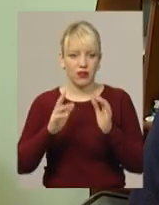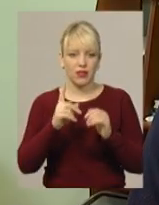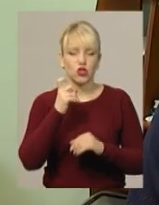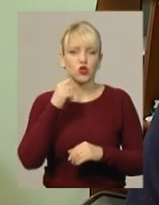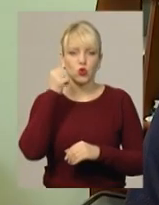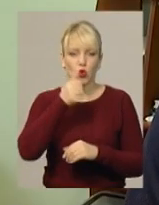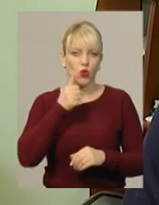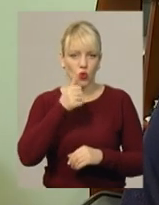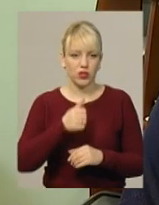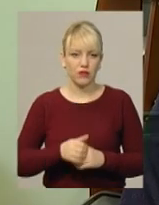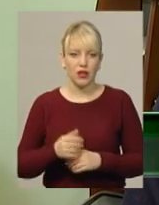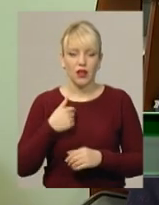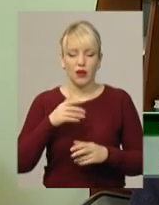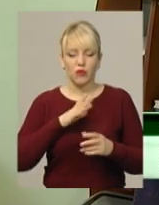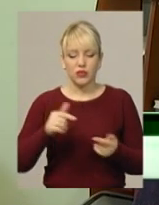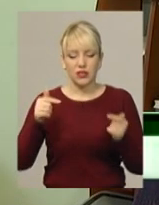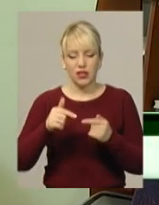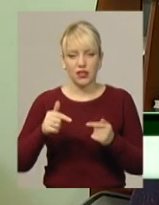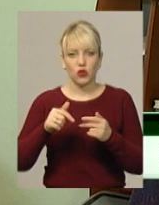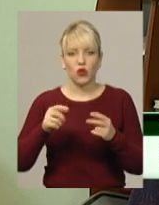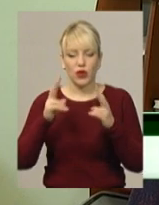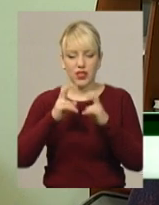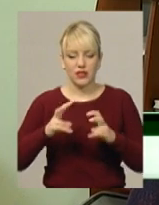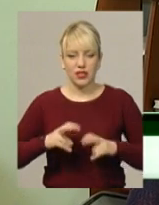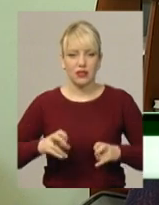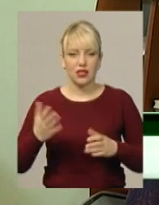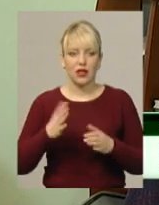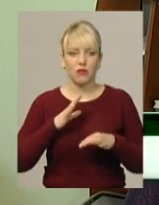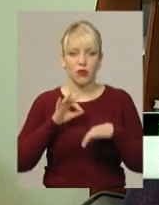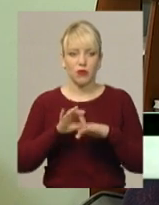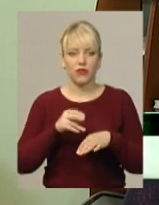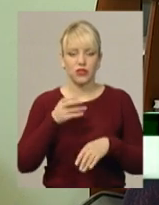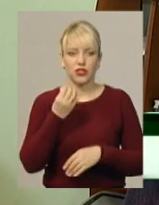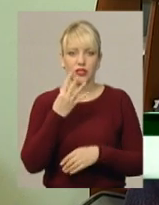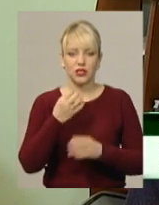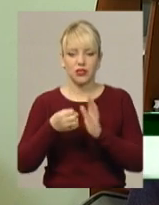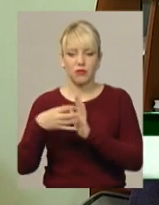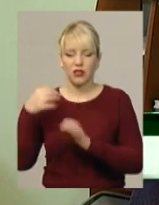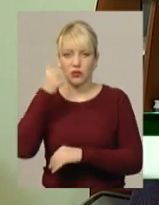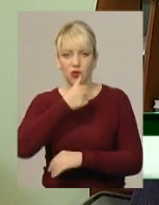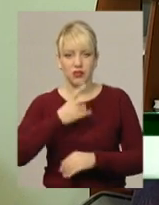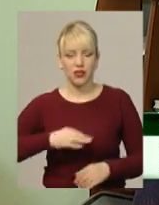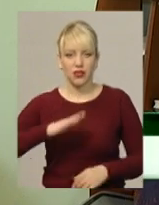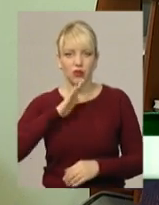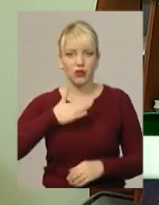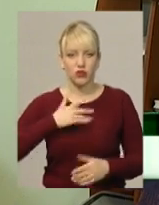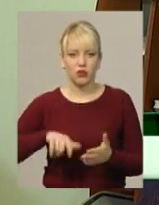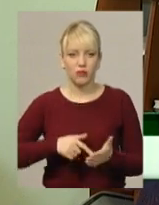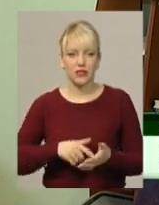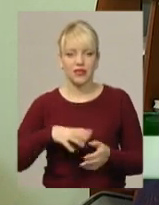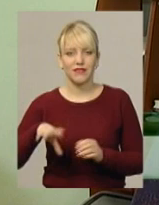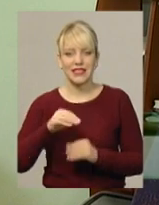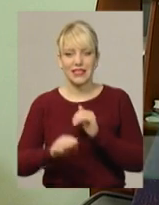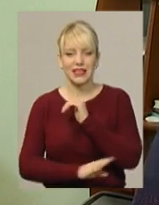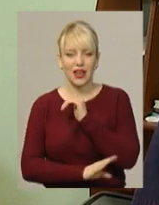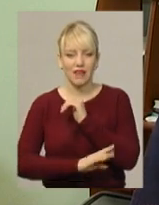Згідно з інтерізації, яка була проведена у 2014-2015 роках на території міста, в нас вже всі